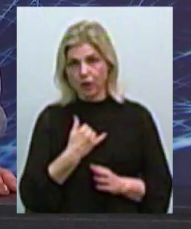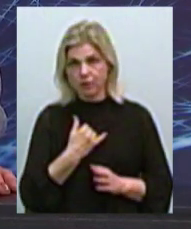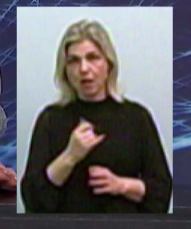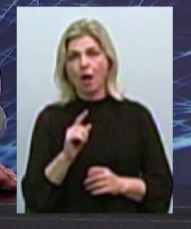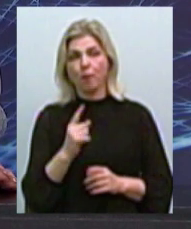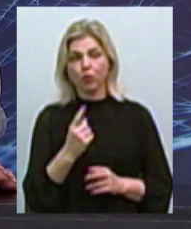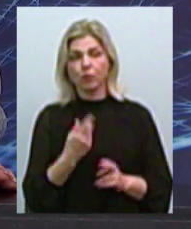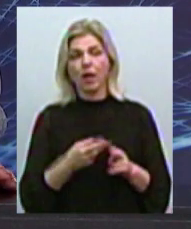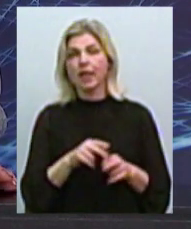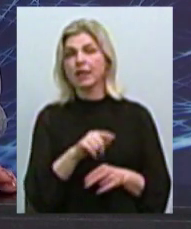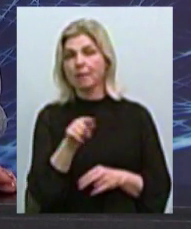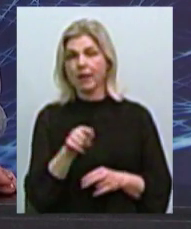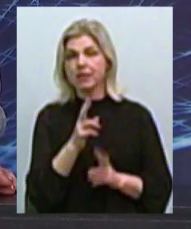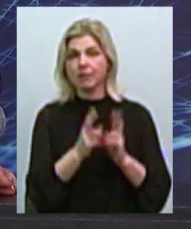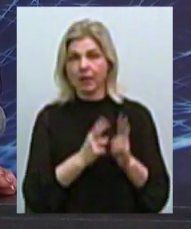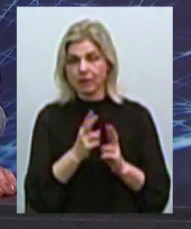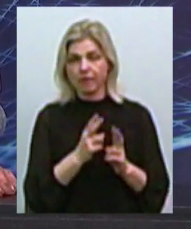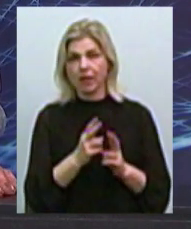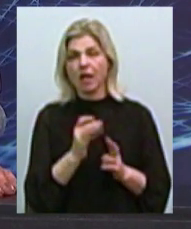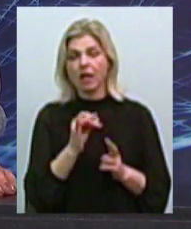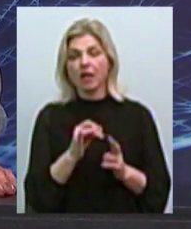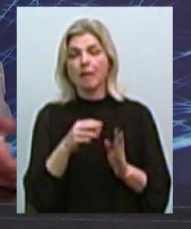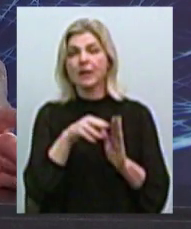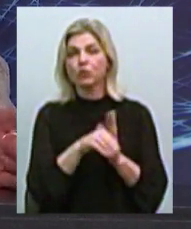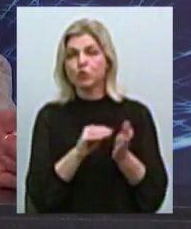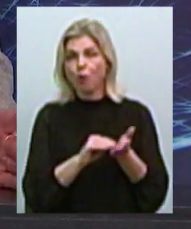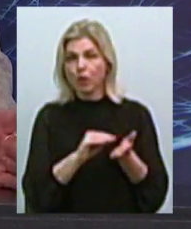этими изменениями и предусмотрено то, что